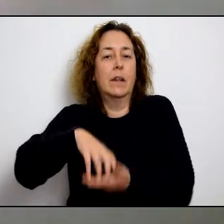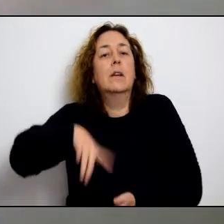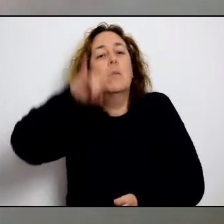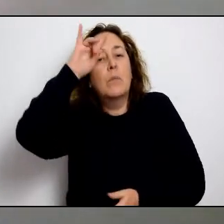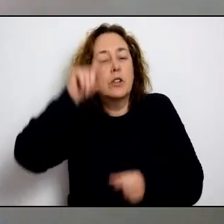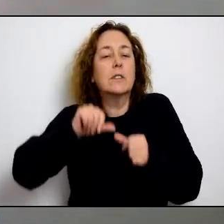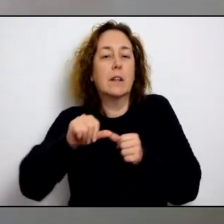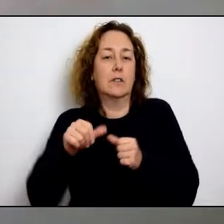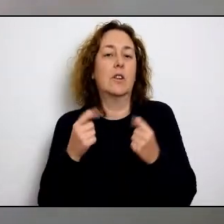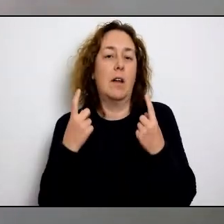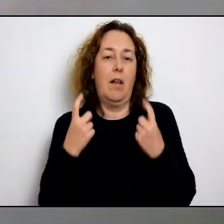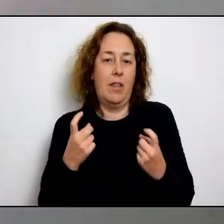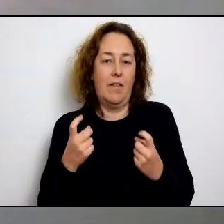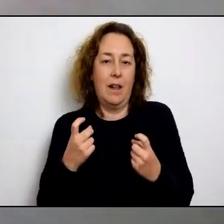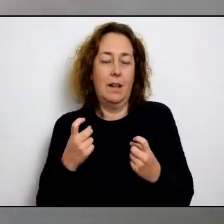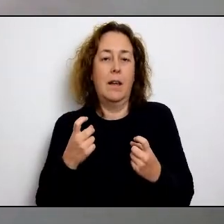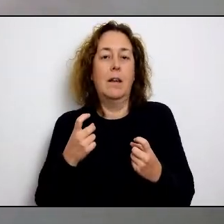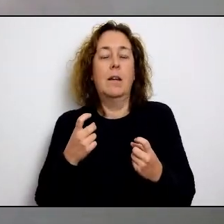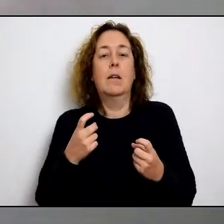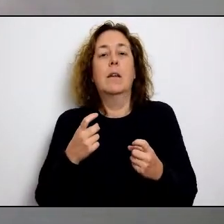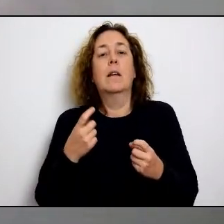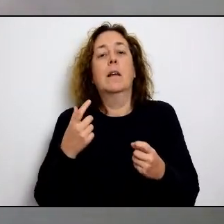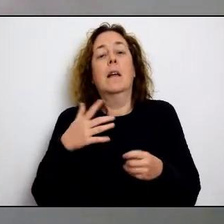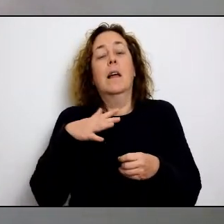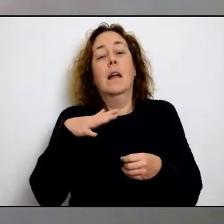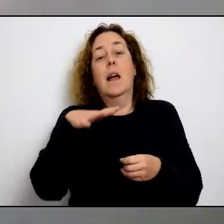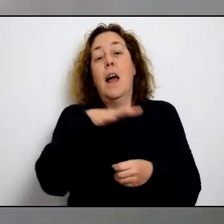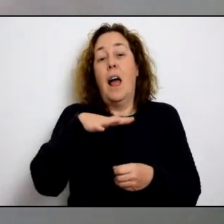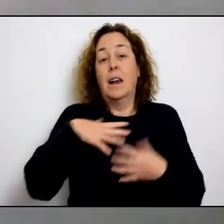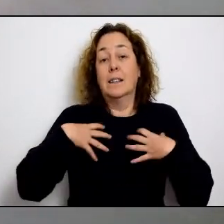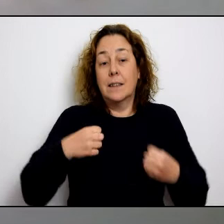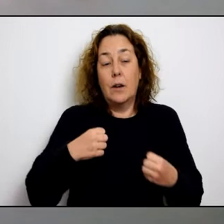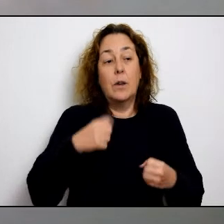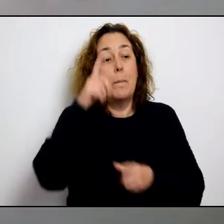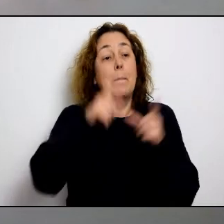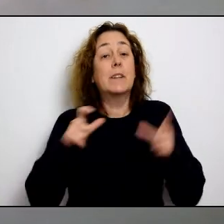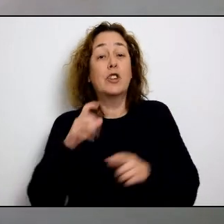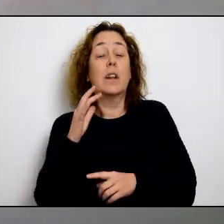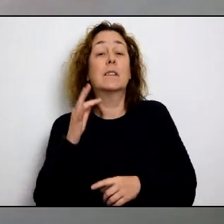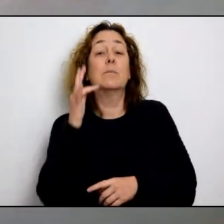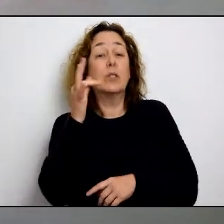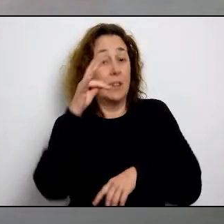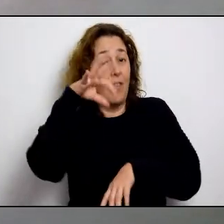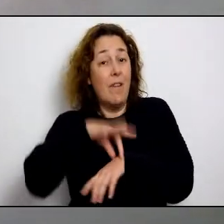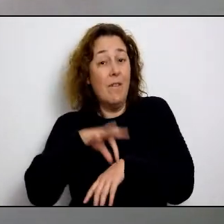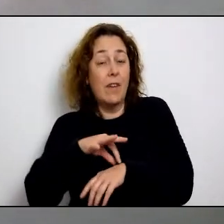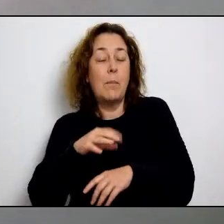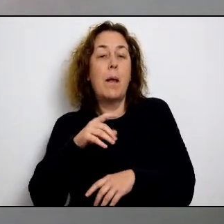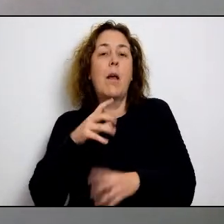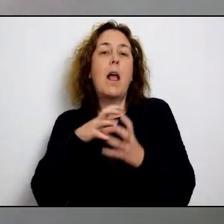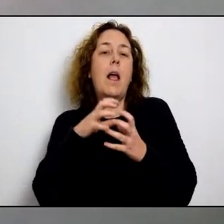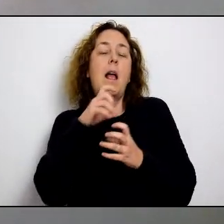que fa que sigui més adient per poder destinar en aquesta infraestructura que potser que haguem de master per tractar,